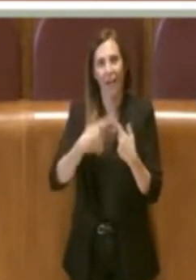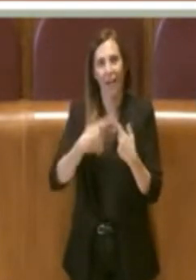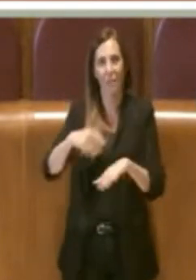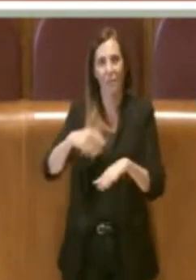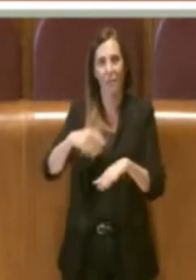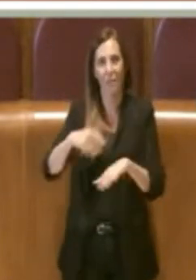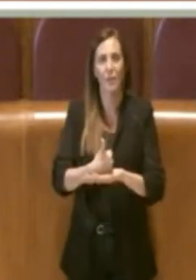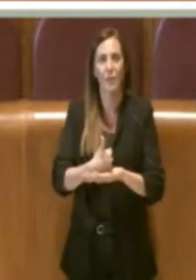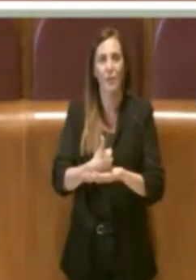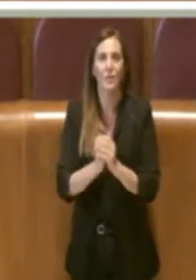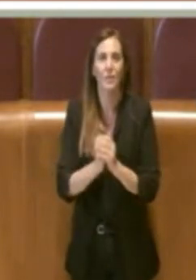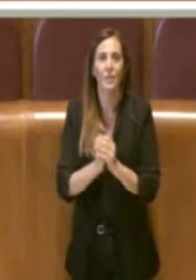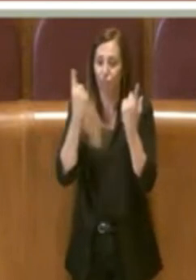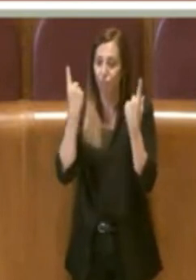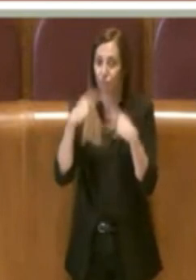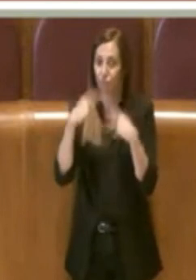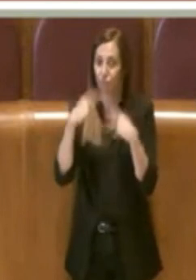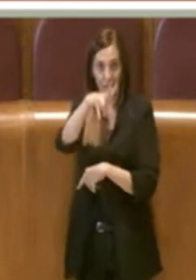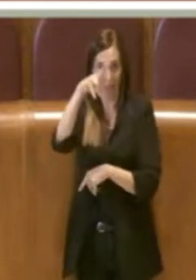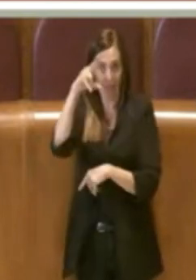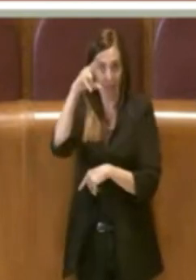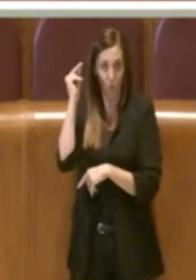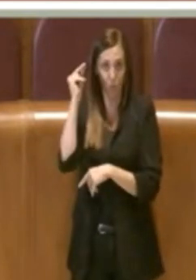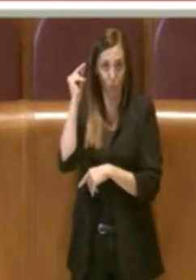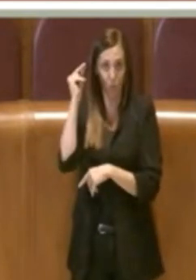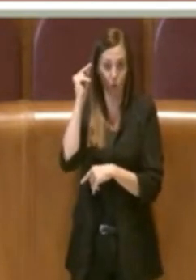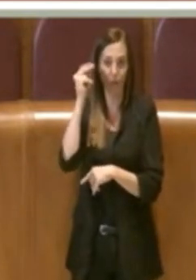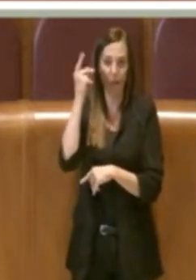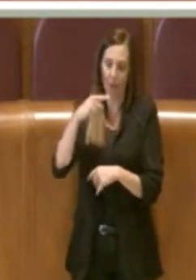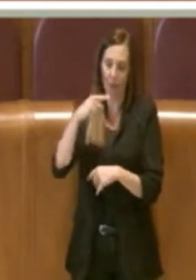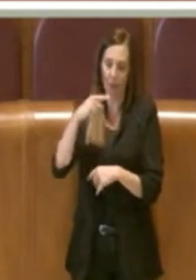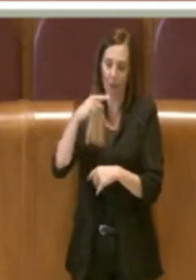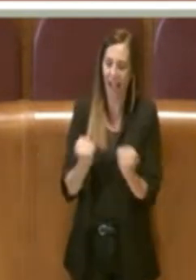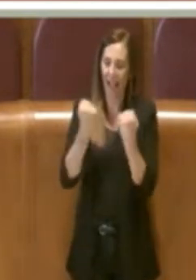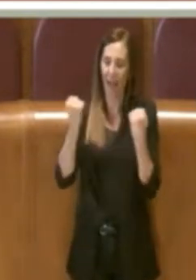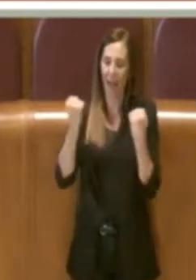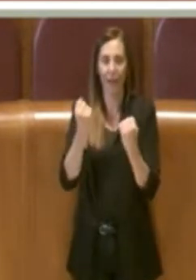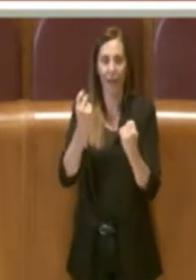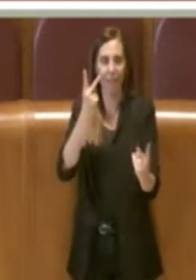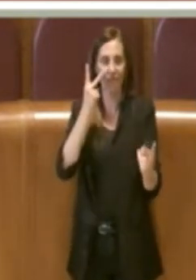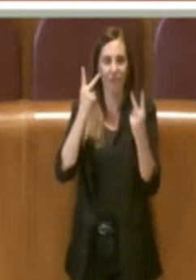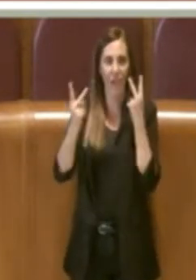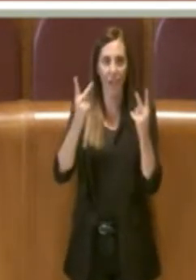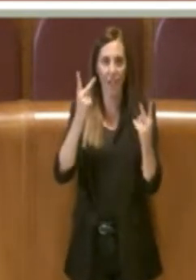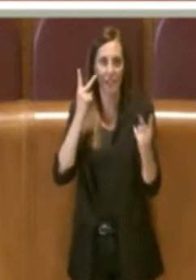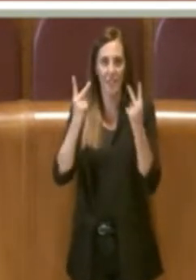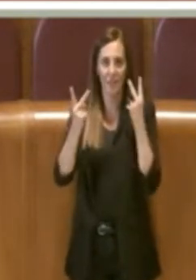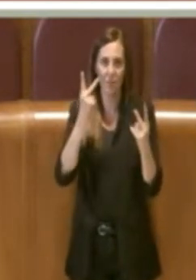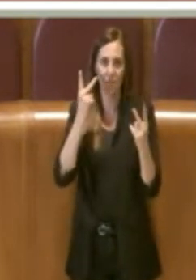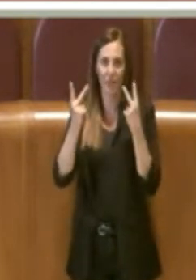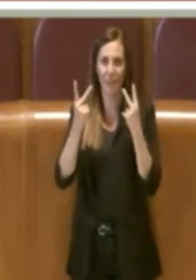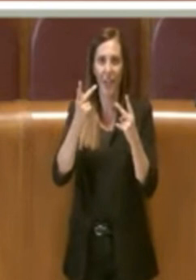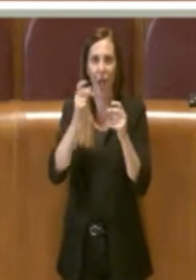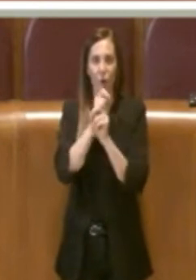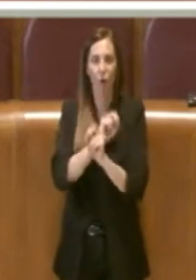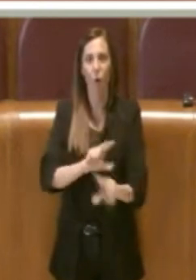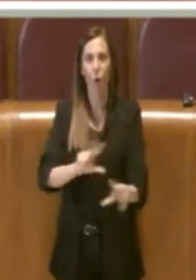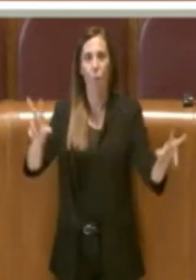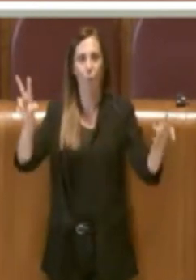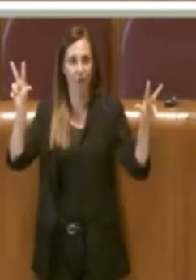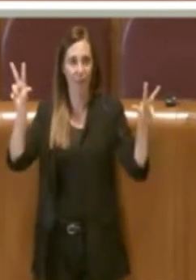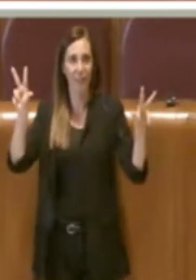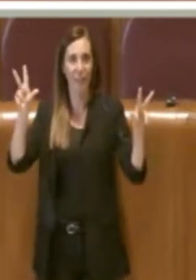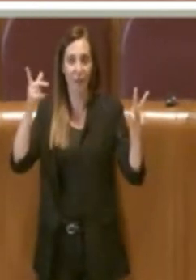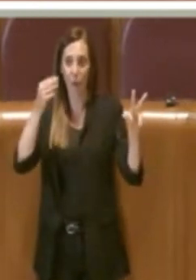Tramite questo riconoscimento e una campagna di visibilità di livello comunicativo che possa